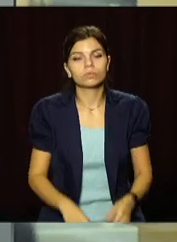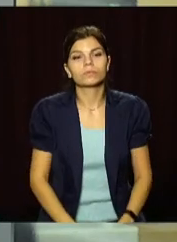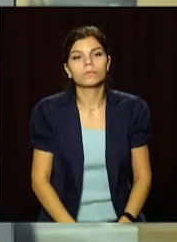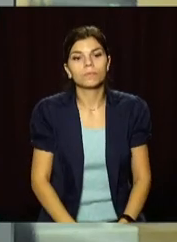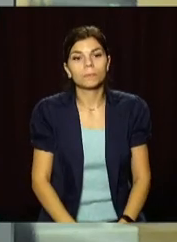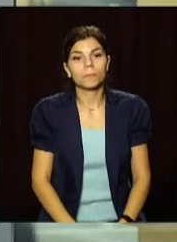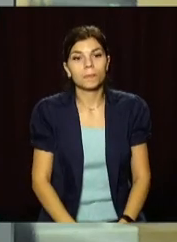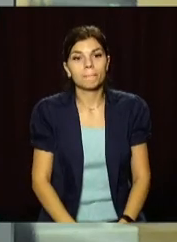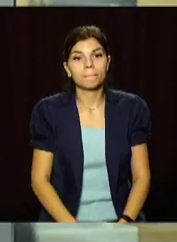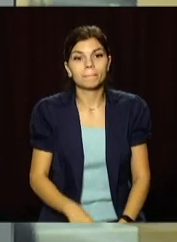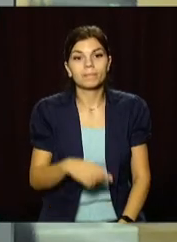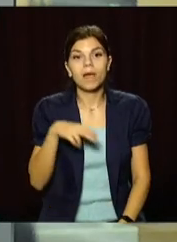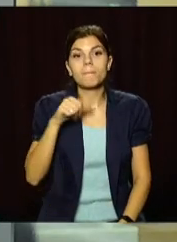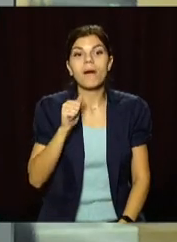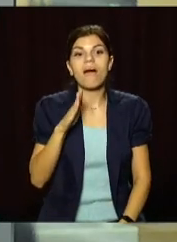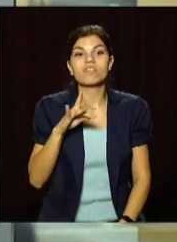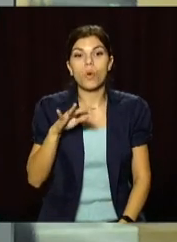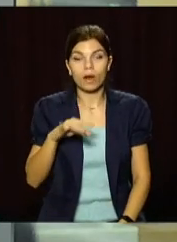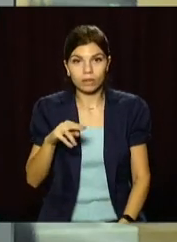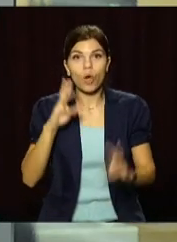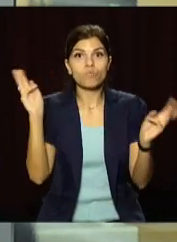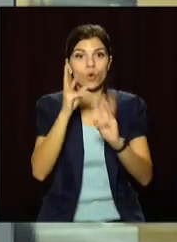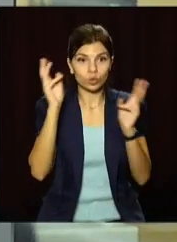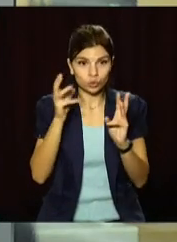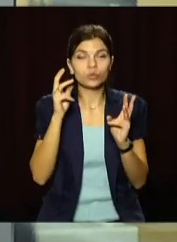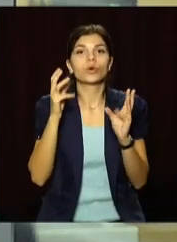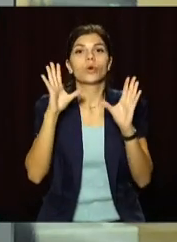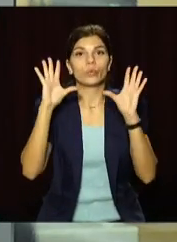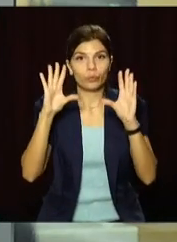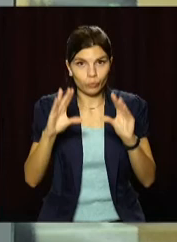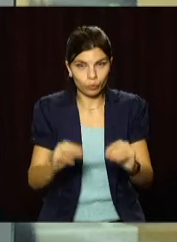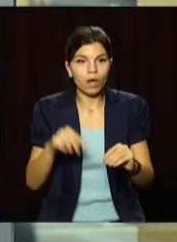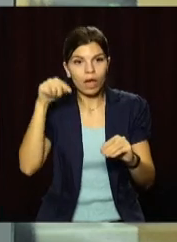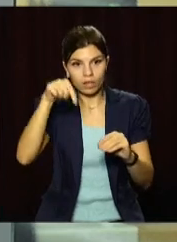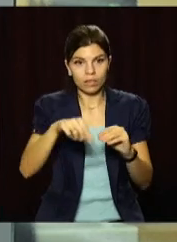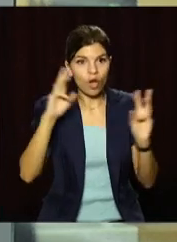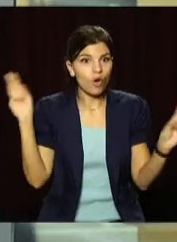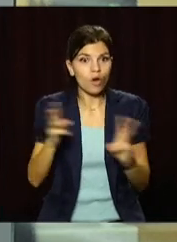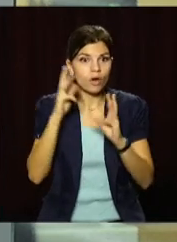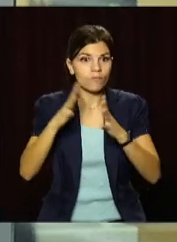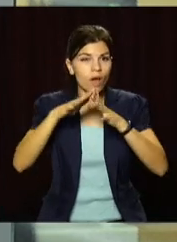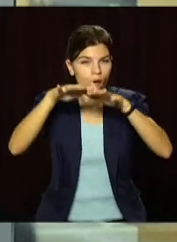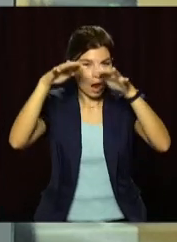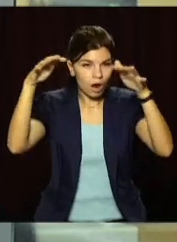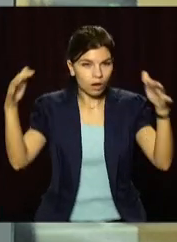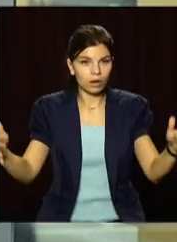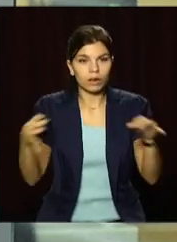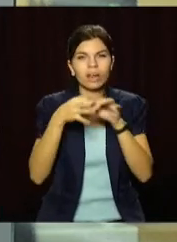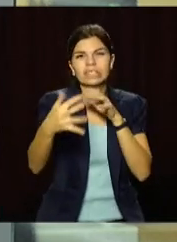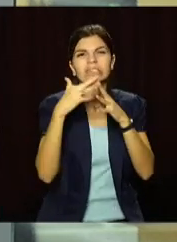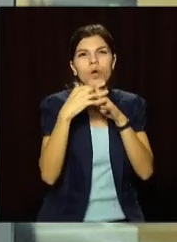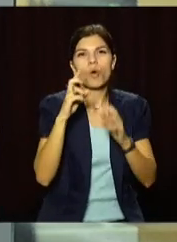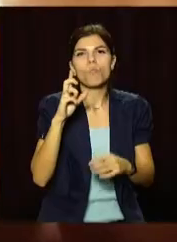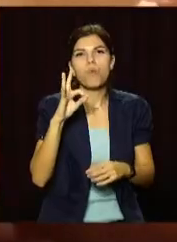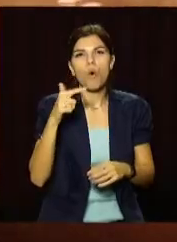А по Павлоградському районі ліквідували пожежу на полігоні твердих побутових відходів. Горіло звалище за межами села Богуслава.